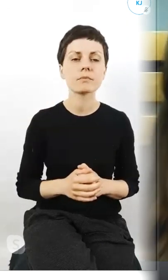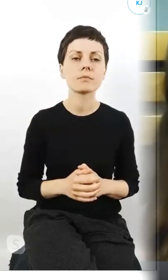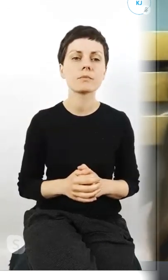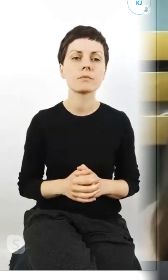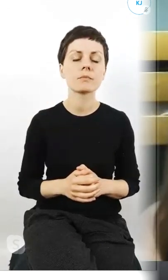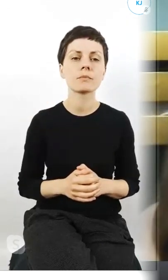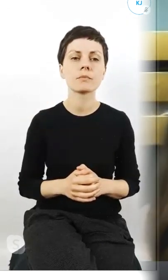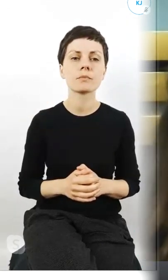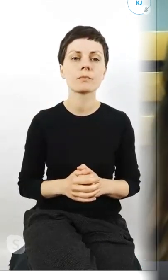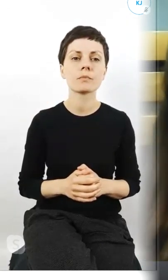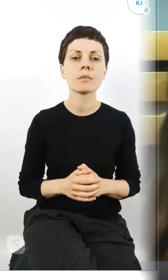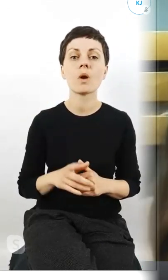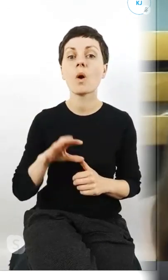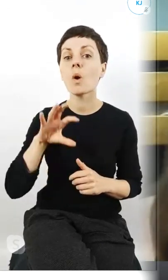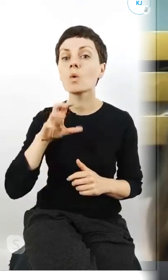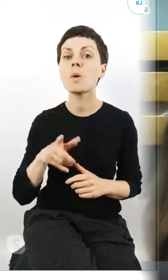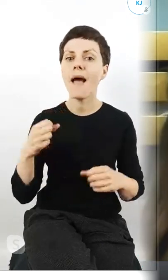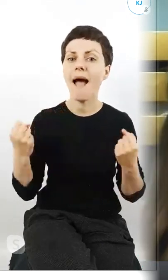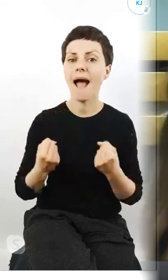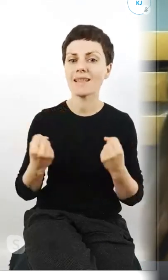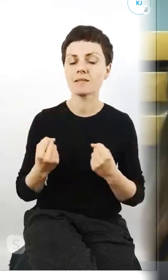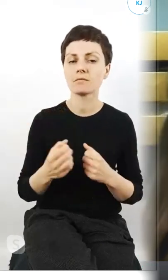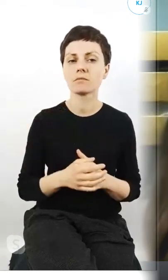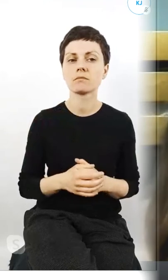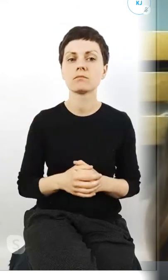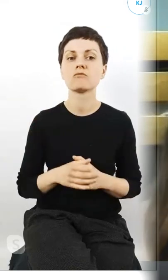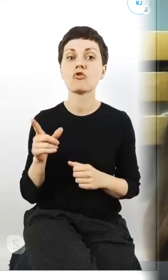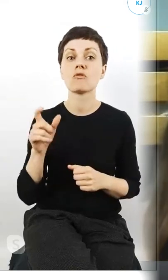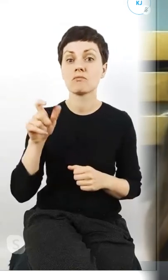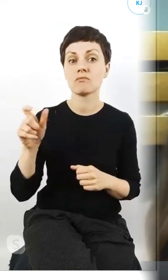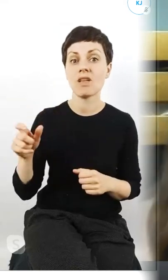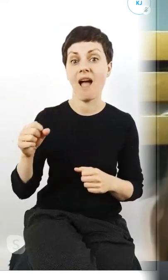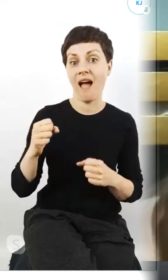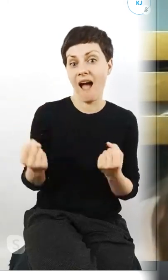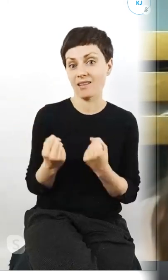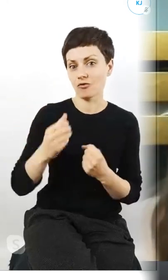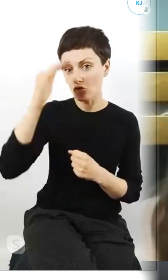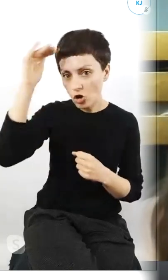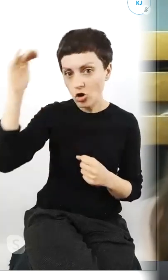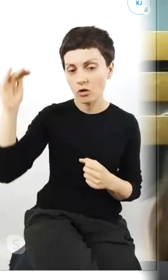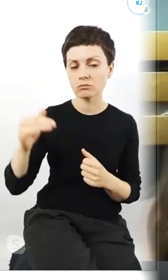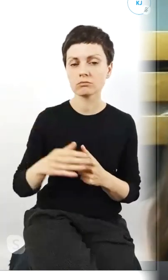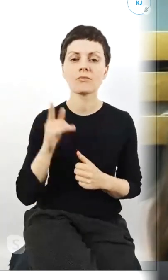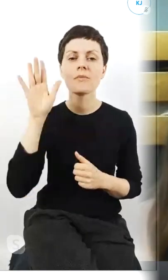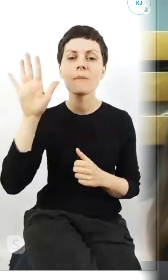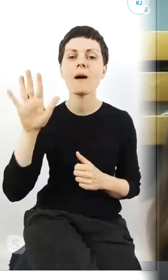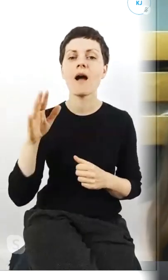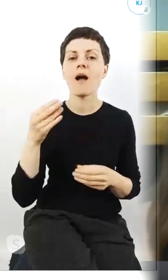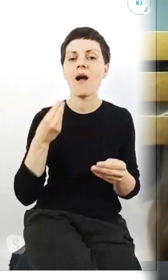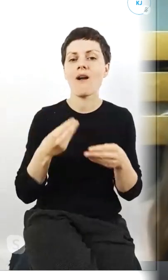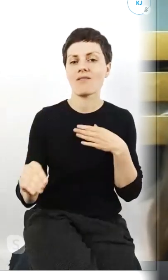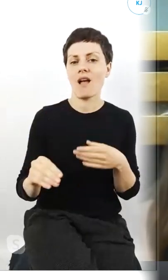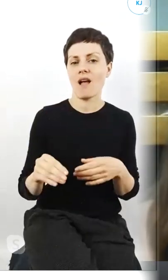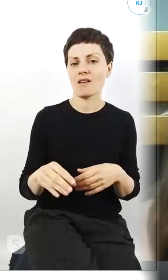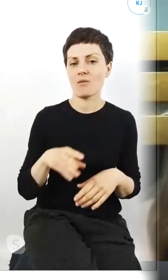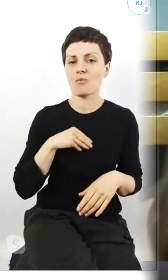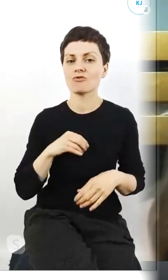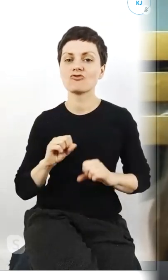główną grupą aktywistów są aktywiści dorośli którzy mają większe pole działania